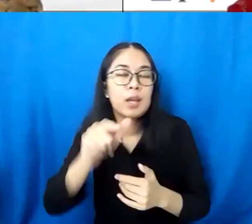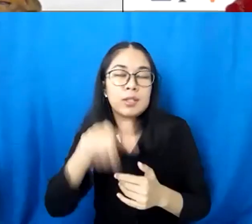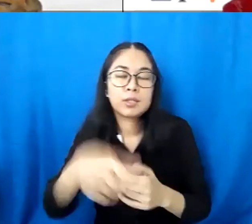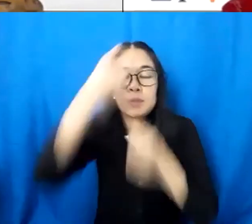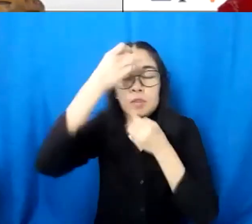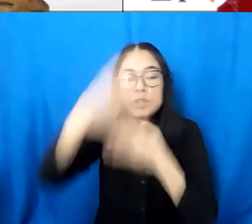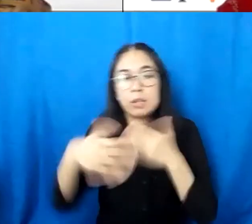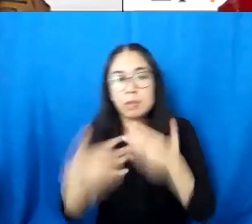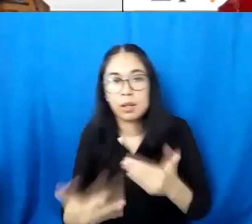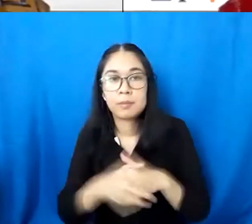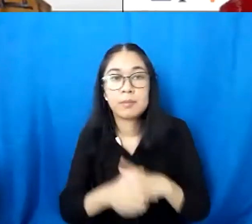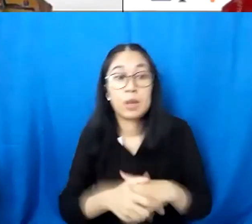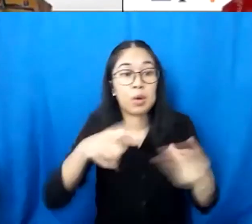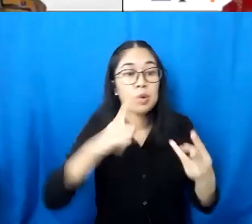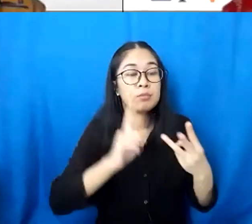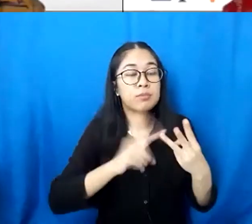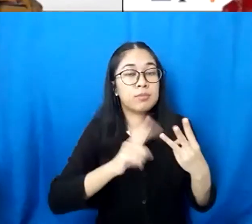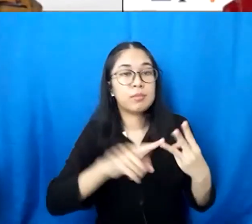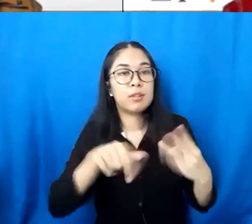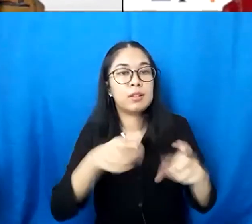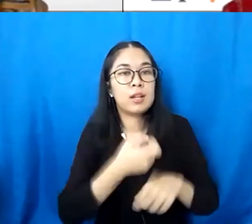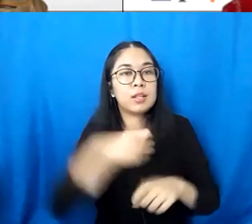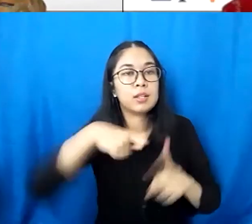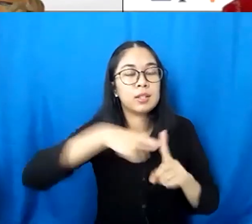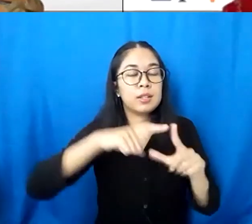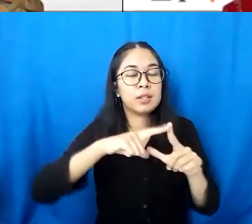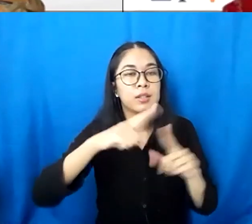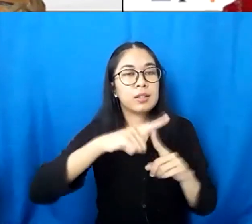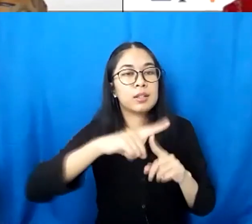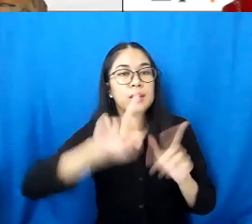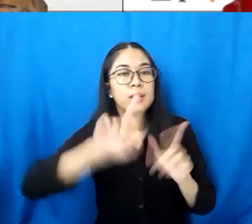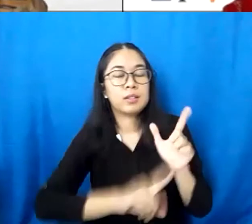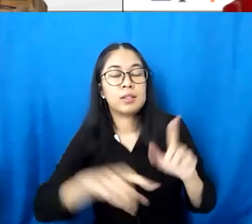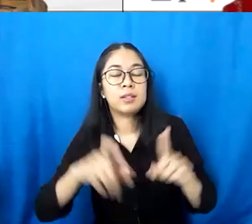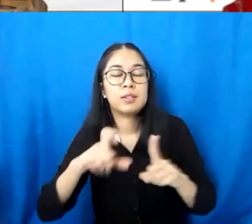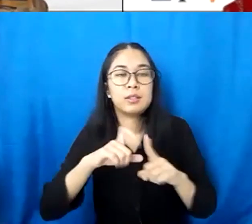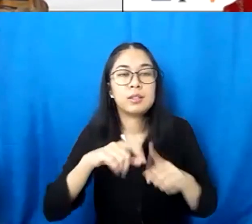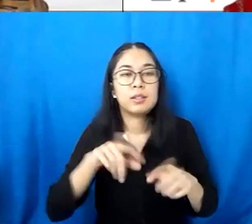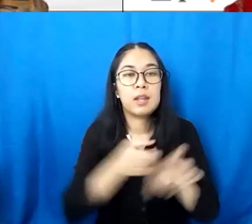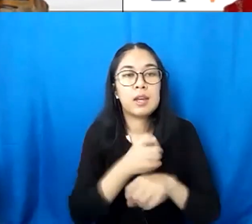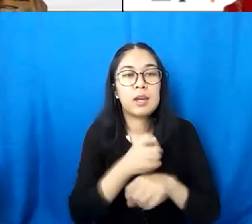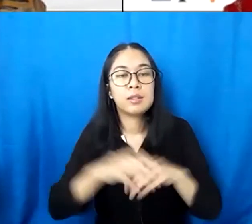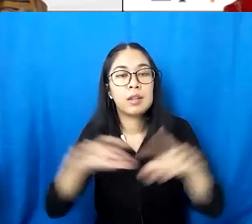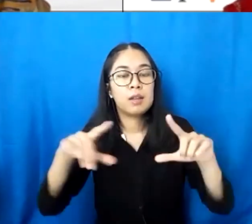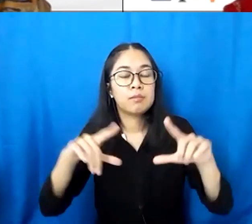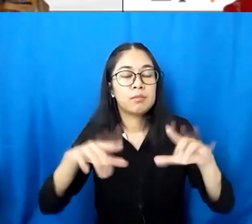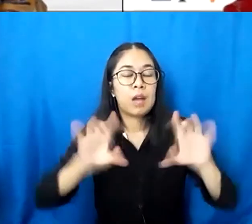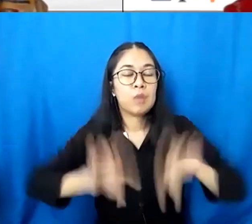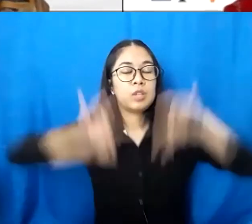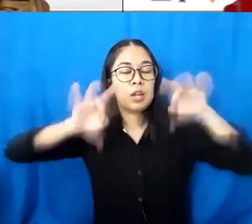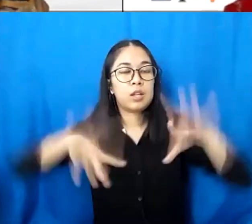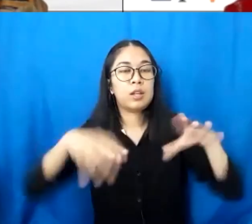ada satu lagi Ibu Kathy Denny ini dari Australian Embassy strategi apa yang dipakai Vietnam